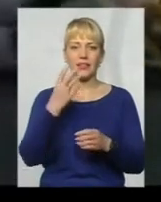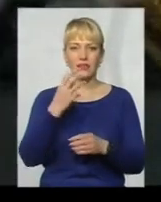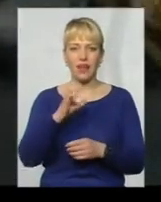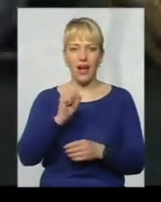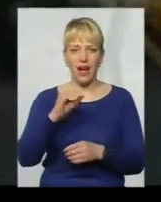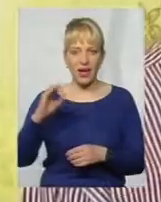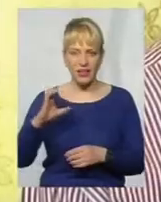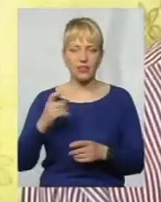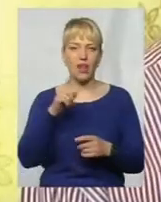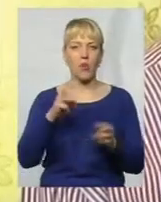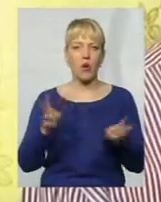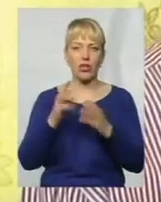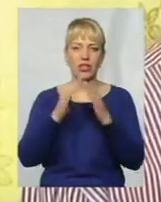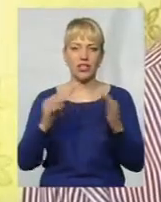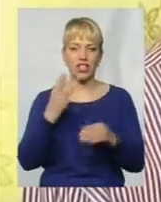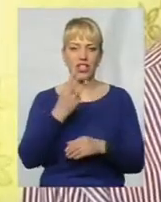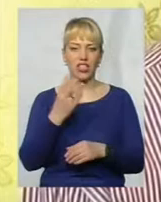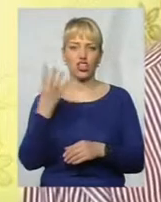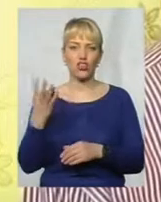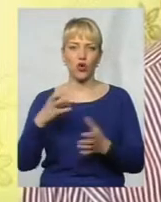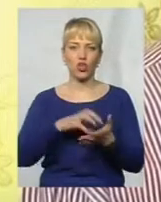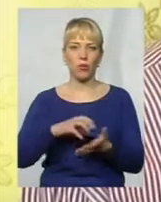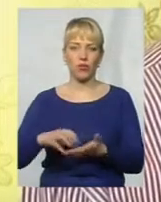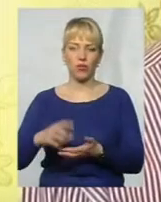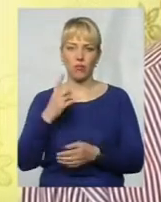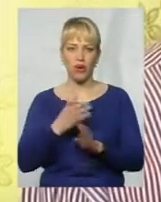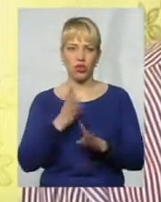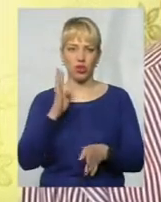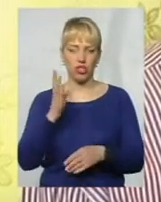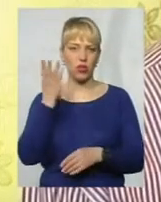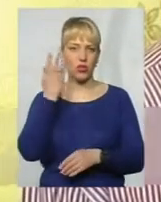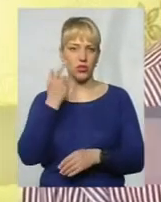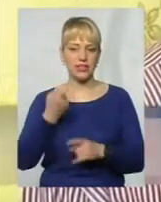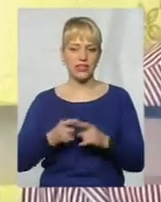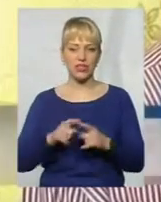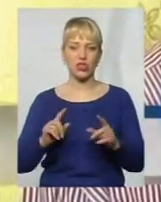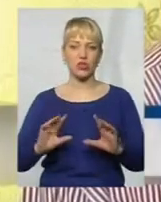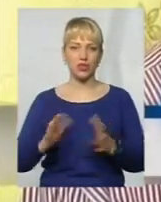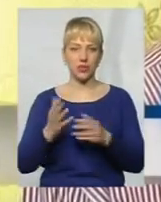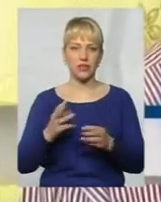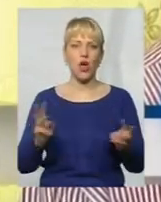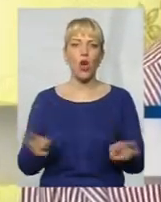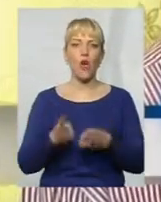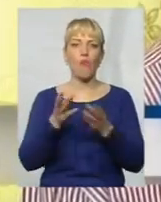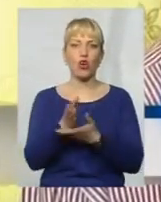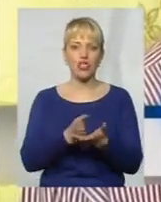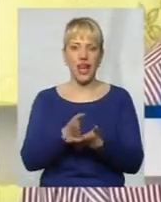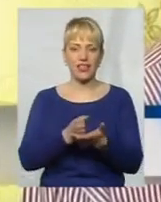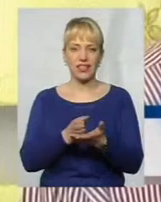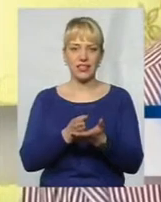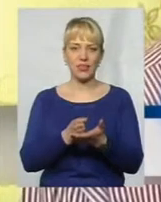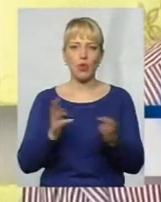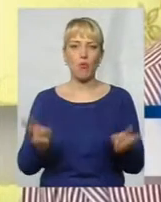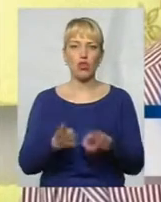У першу чергу, аварія случилася, це пожежники. Пожежна